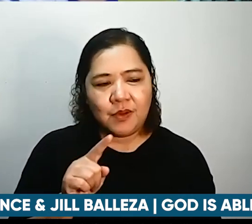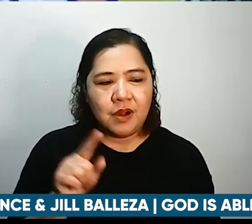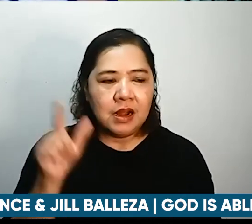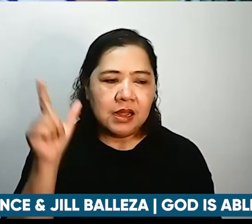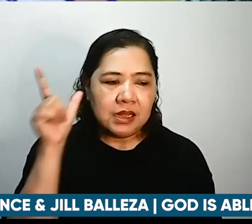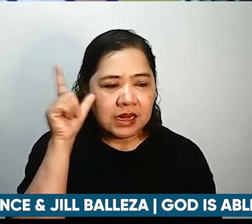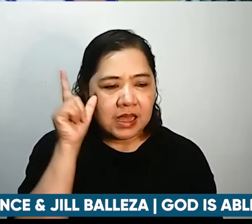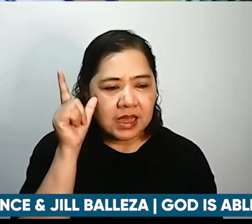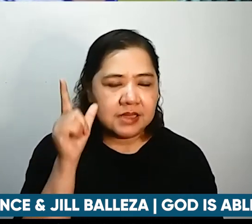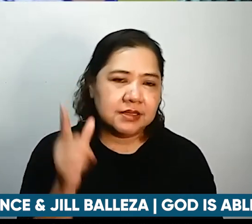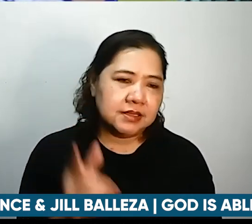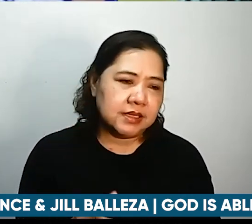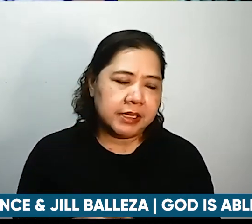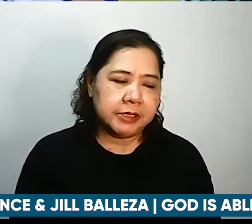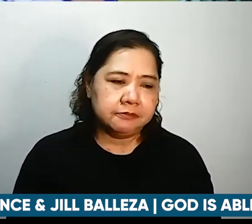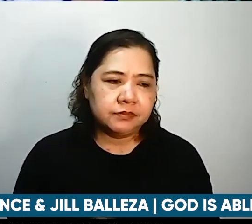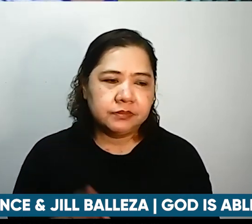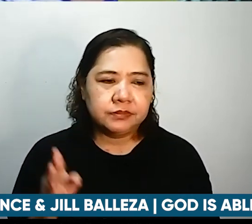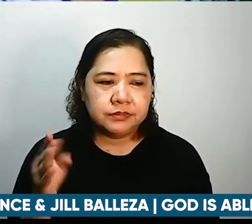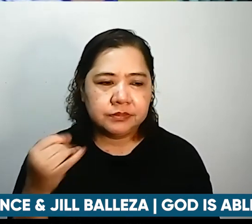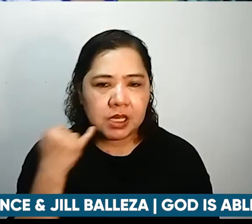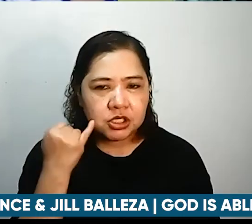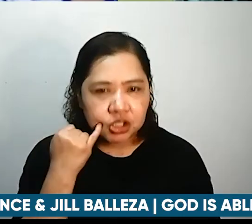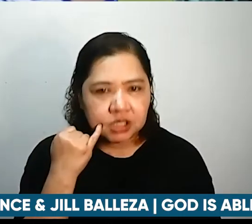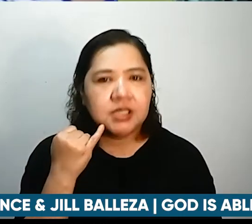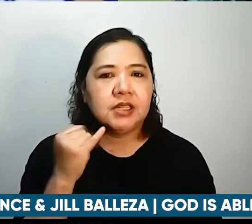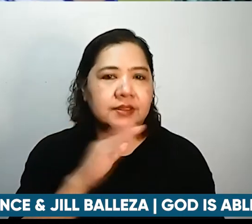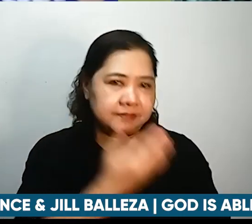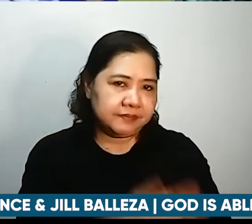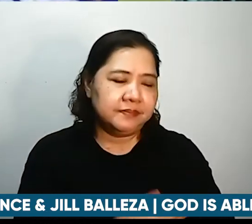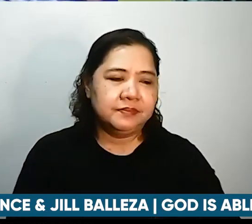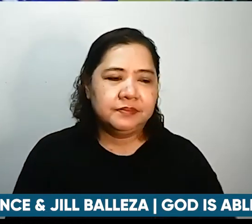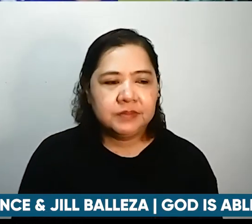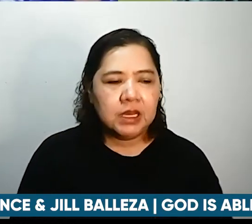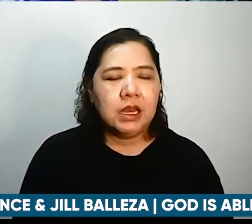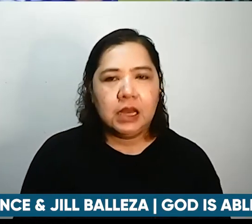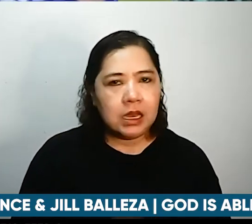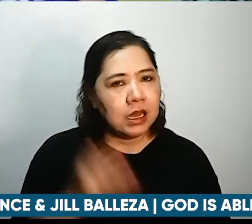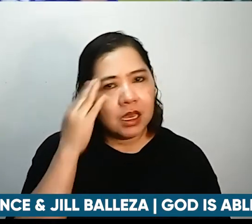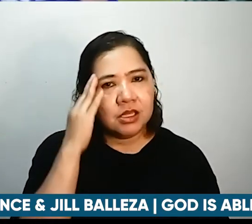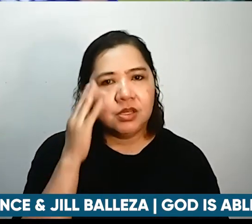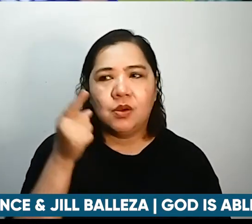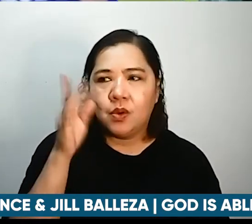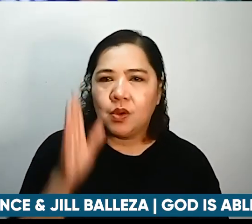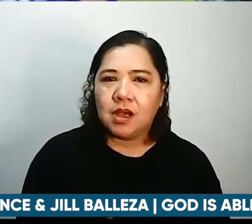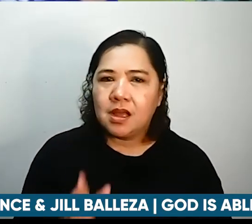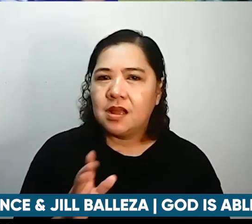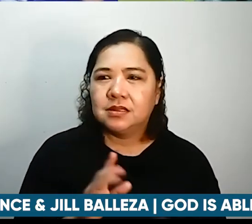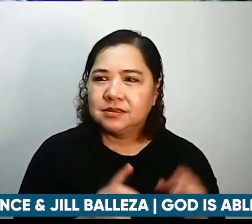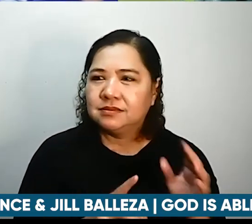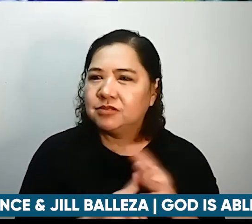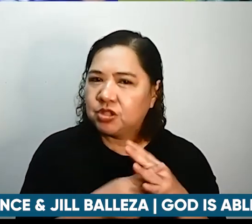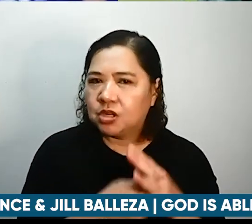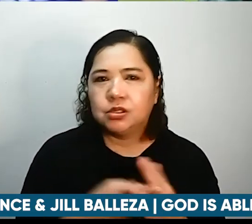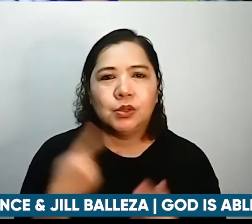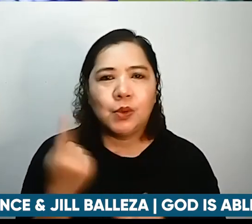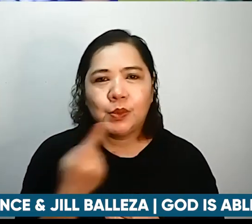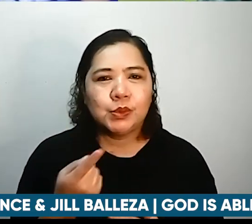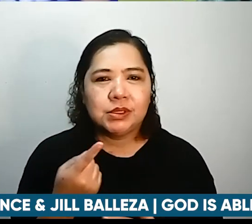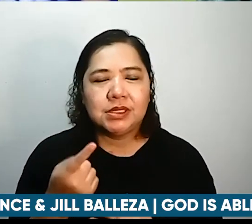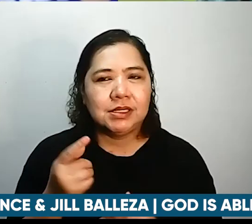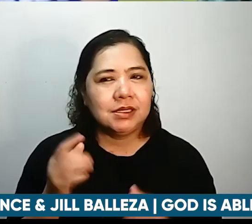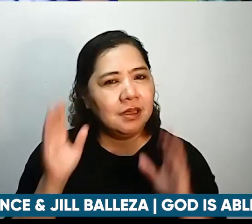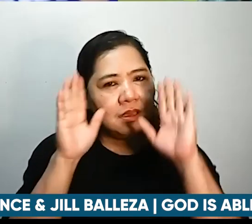I really think the Lord is still the beginning pa lang His great great work na mas mamanghapa nga sabi nga ni Kuya Lance